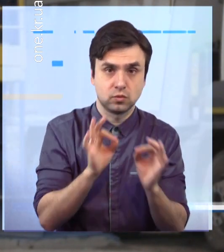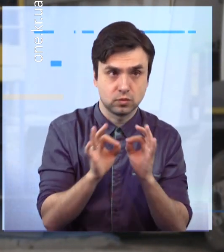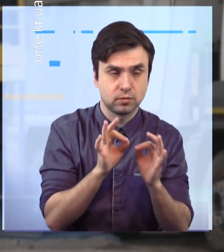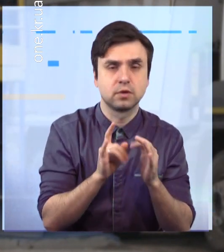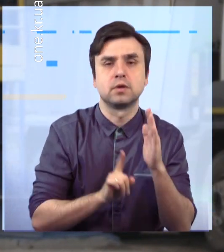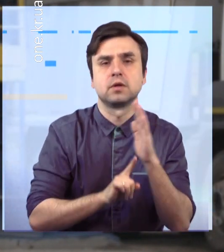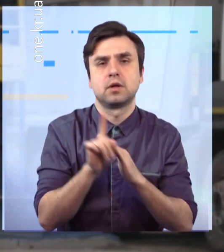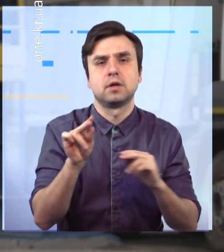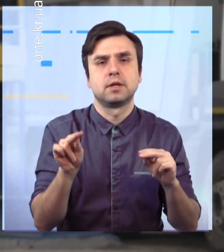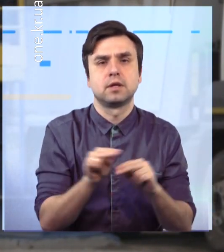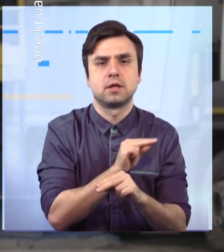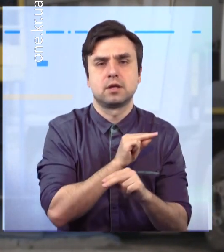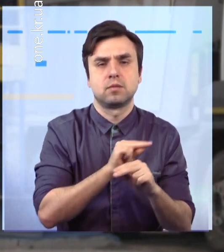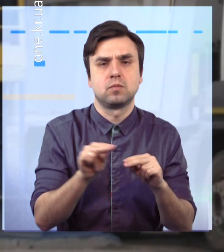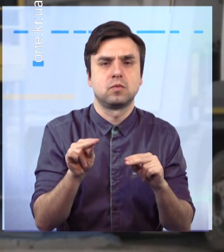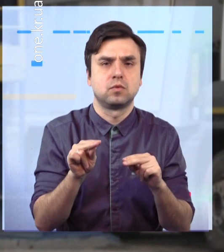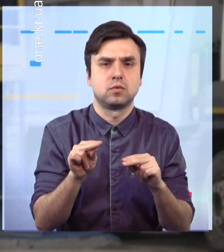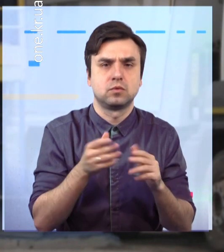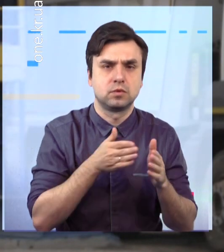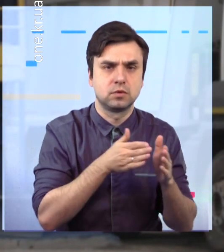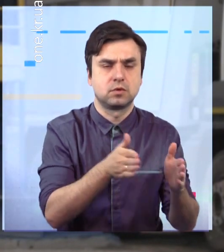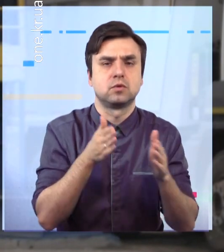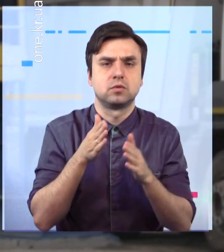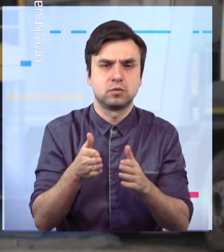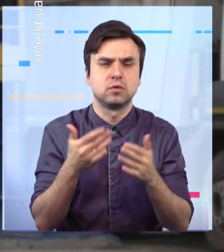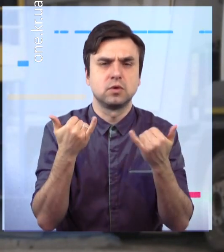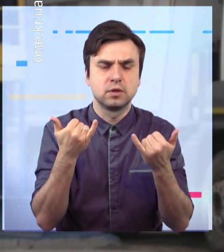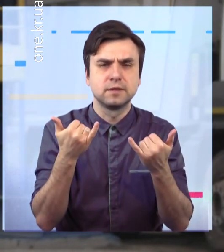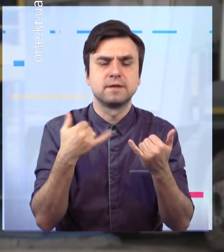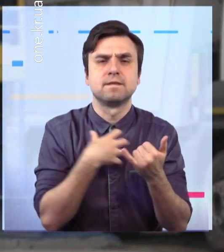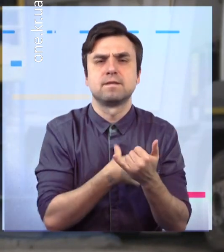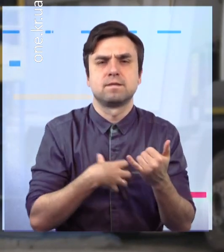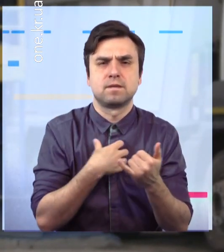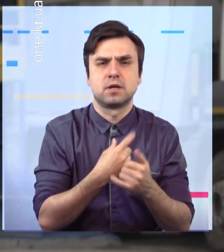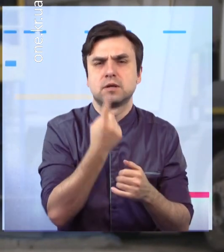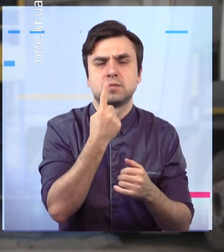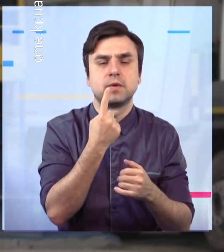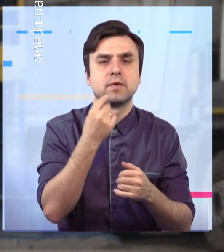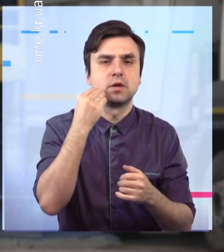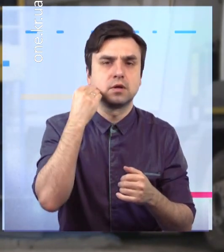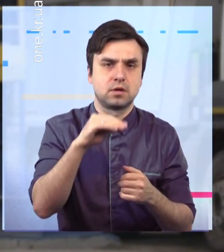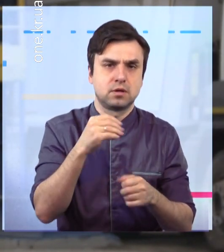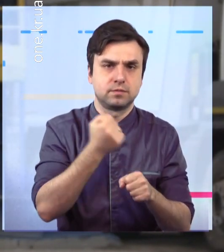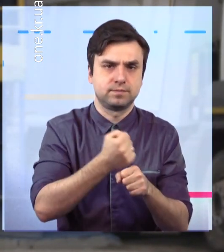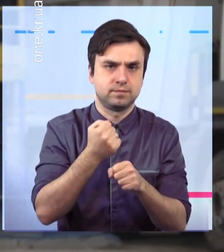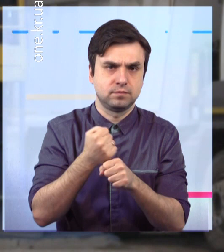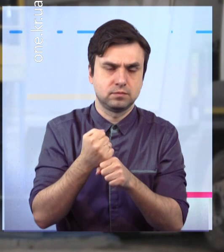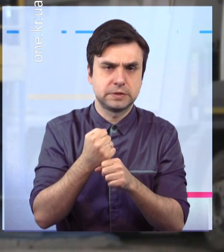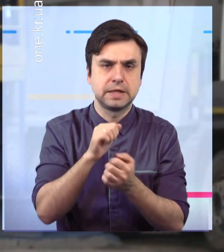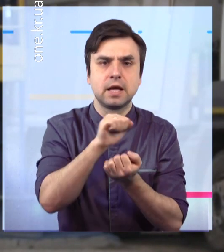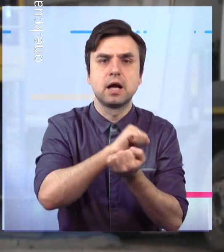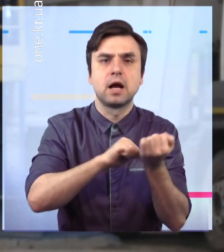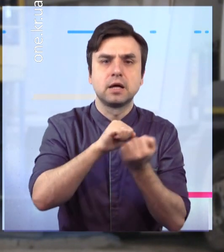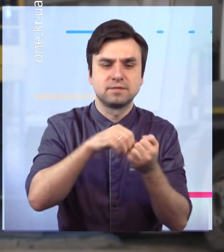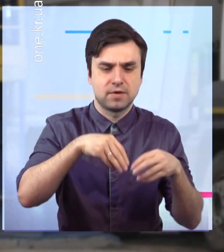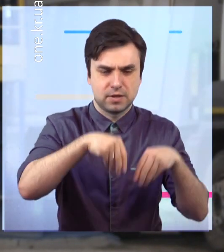Насамперед, основний наголос ставиться на якість, і якість як асфальтобетонної